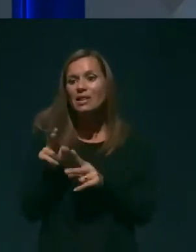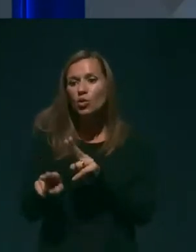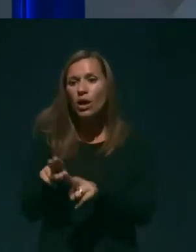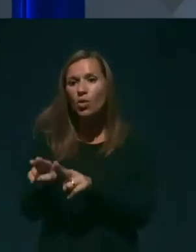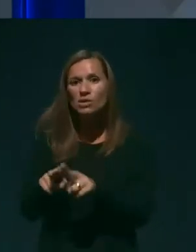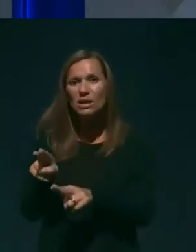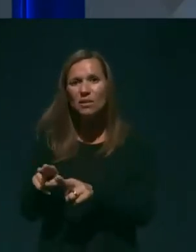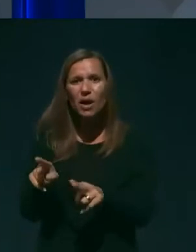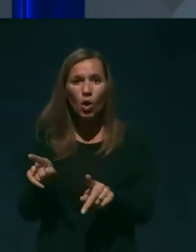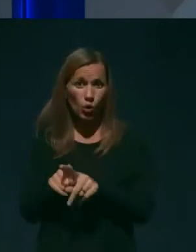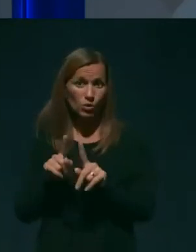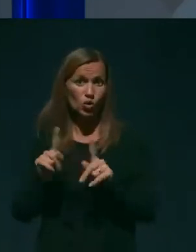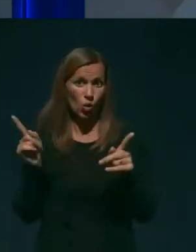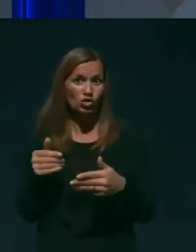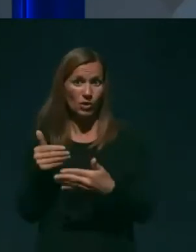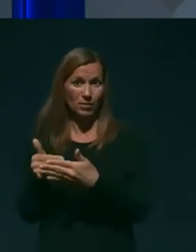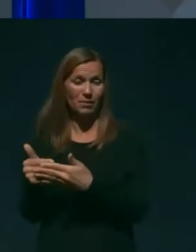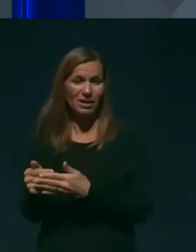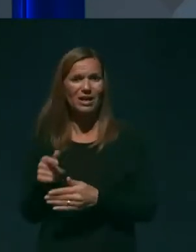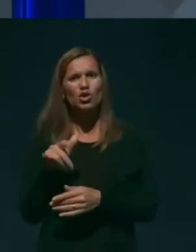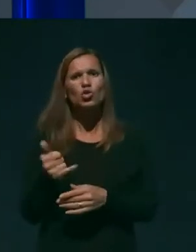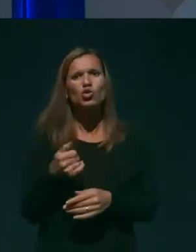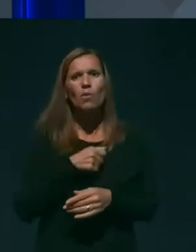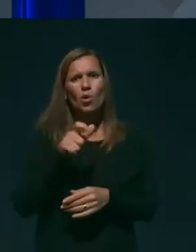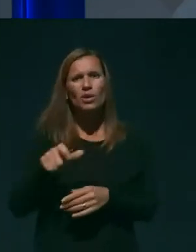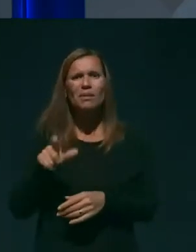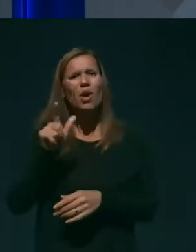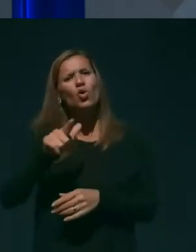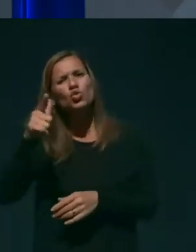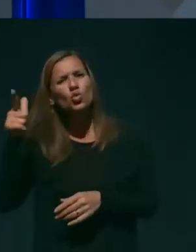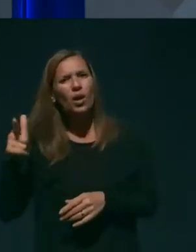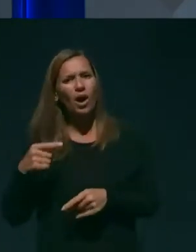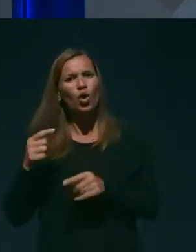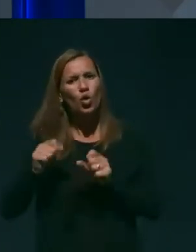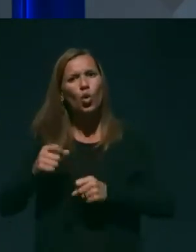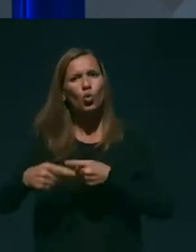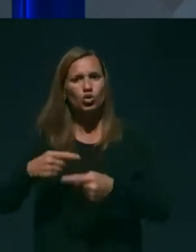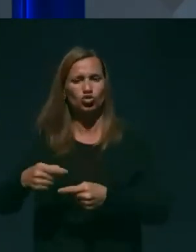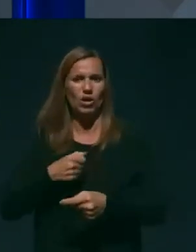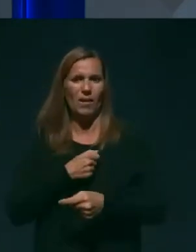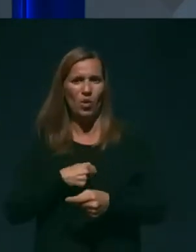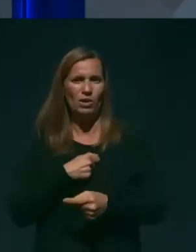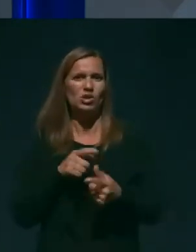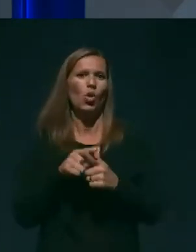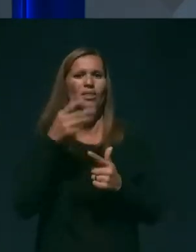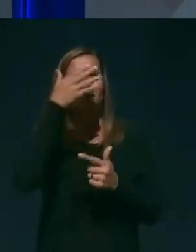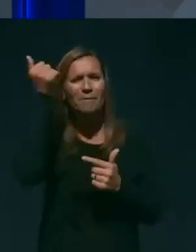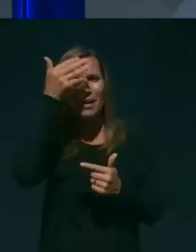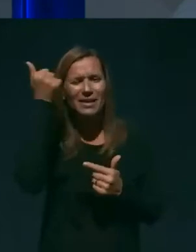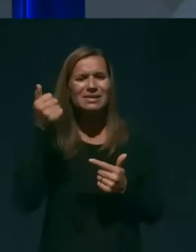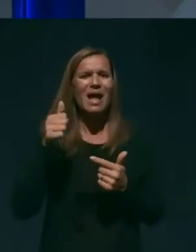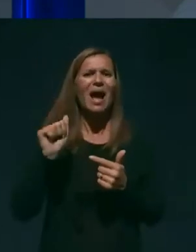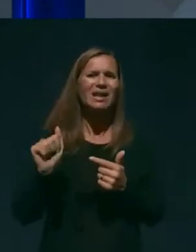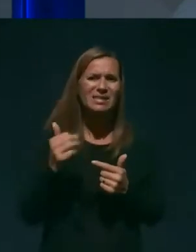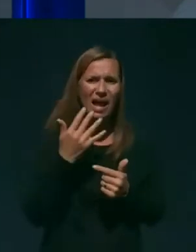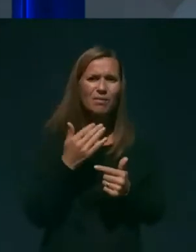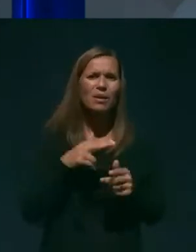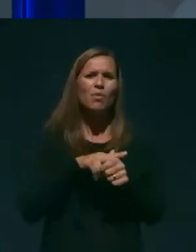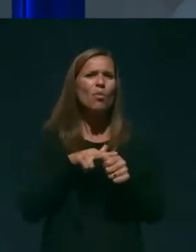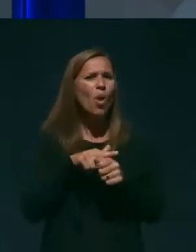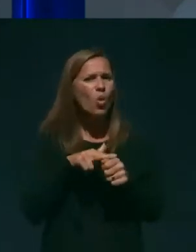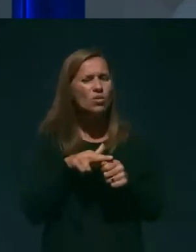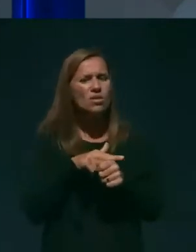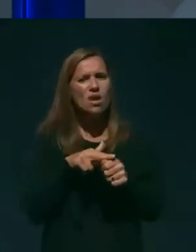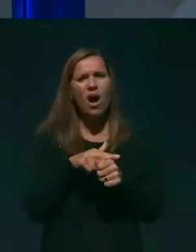To ga predvsem za tiste bolnike, ki imajo druge kronične bolezni, kot so, ne vem, mali skajmerjo demenca s popolnome pokretnostjo, potem raki v